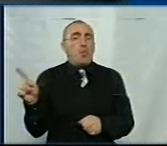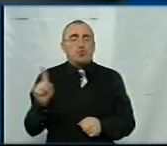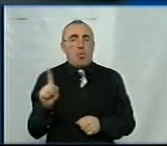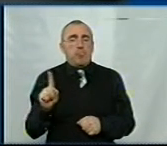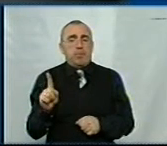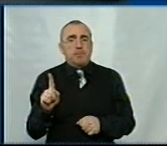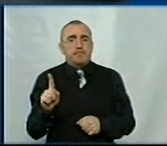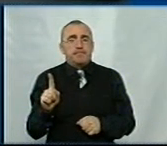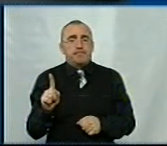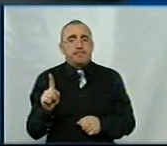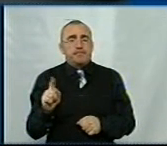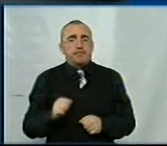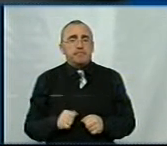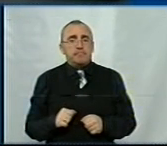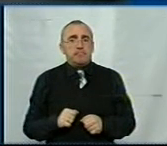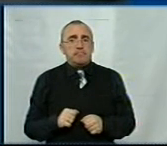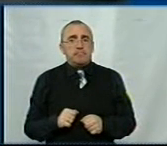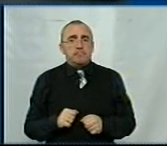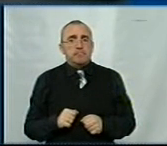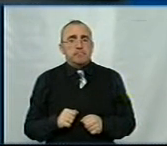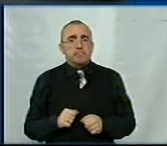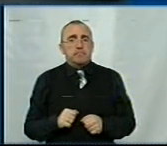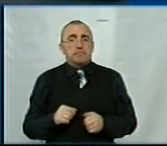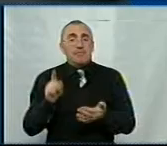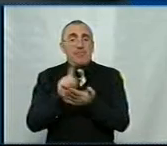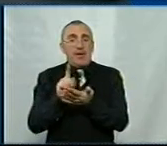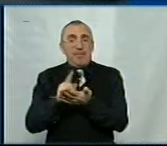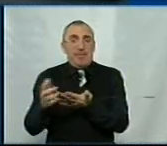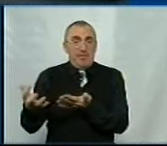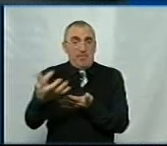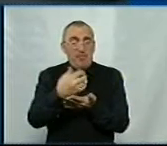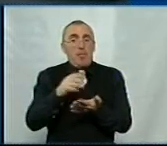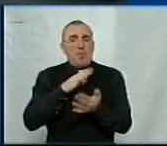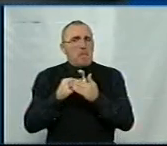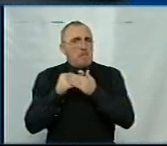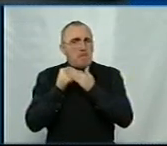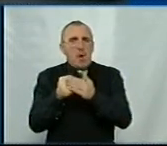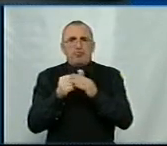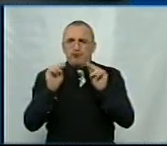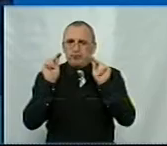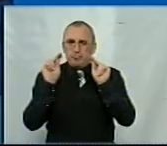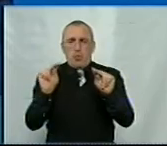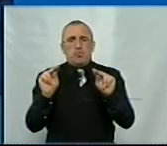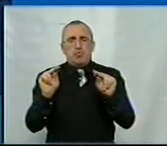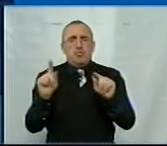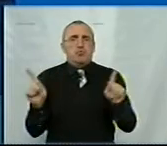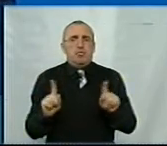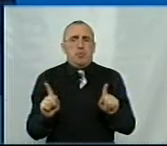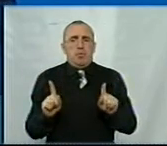збір податків був максимально прозорим, для того, щоб